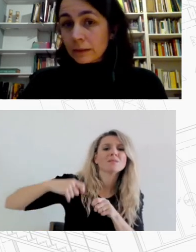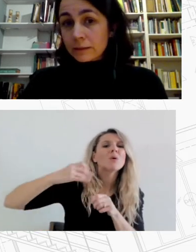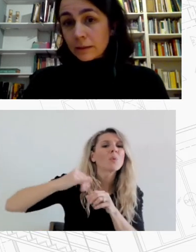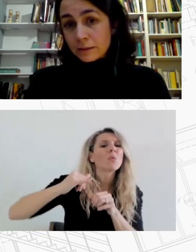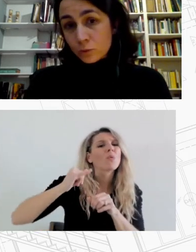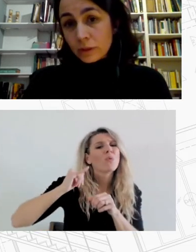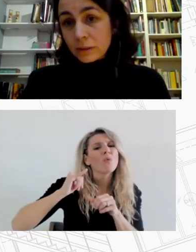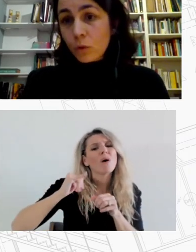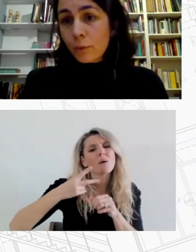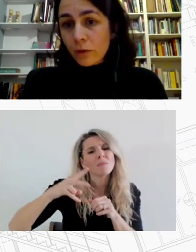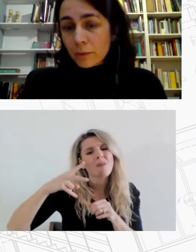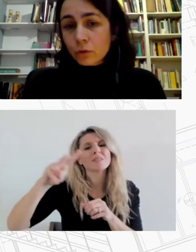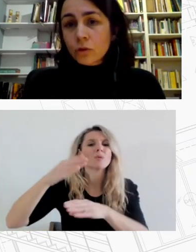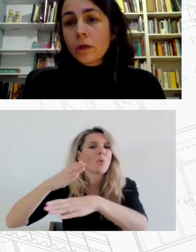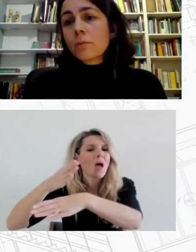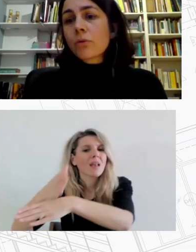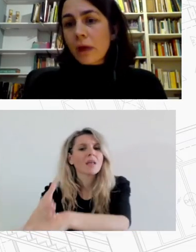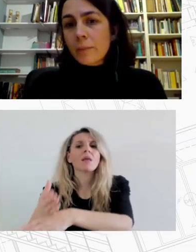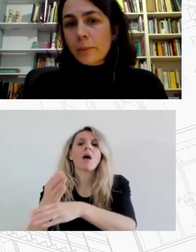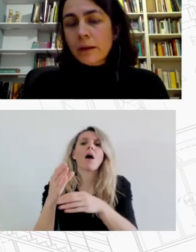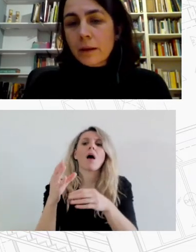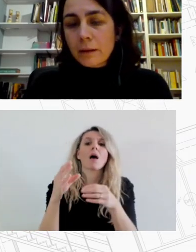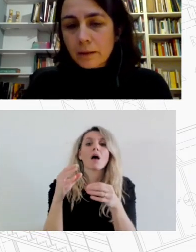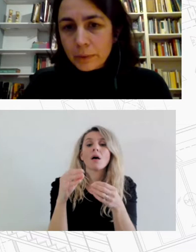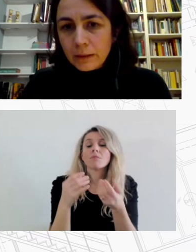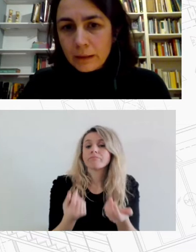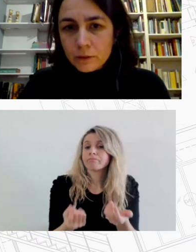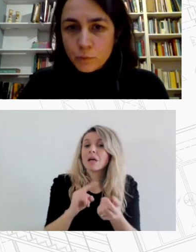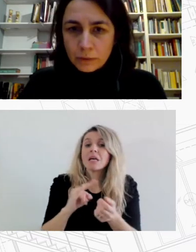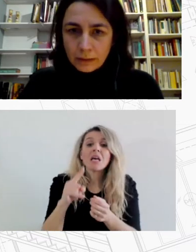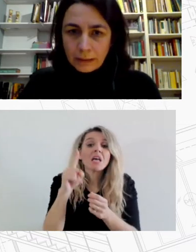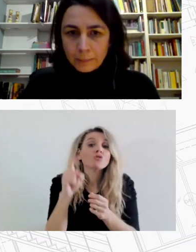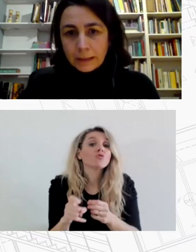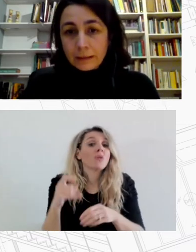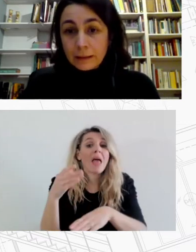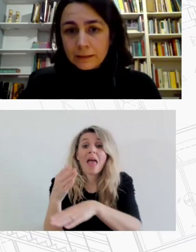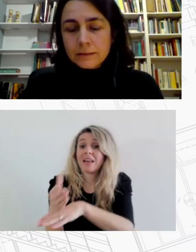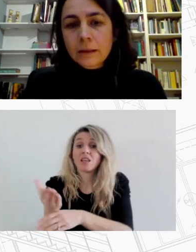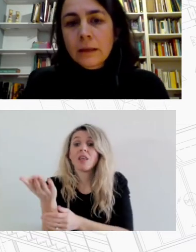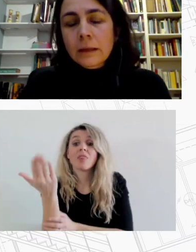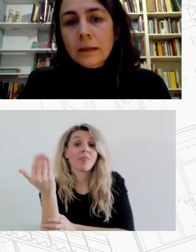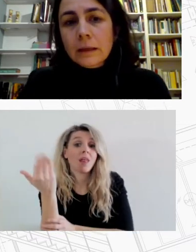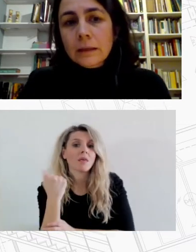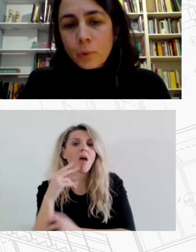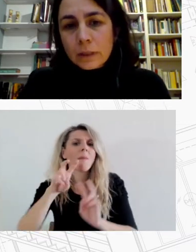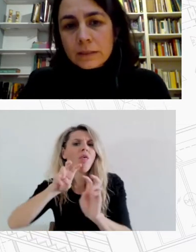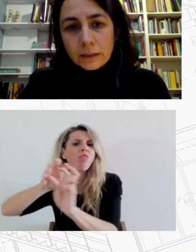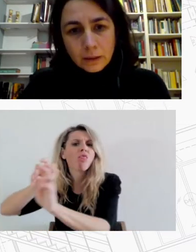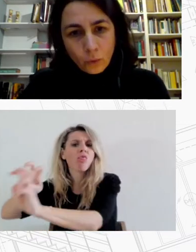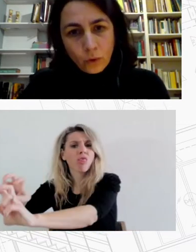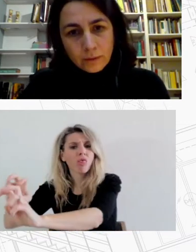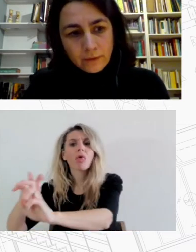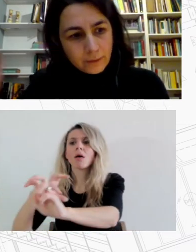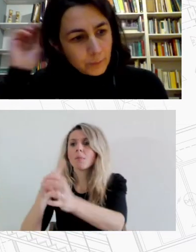επιχειρηματικής χρήσης του οικιστικού αποθέματος που θα έπρεπε να πηγαίνει για να καλύπτει ανάγκες και πολύ